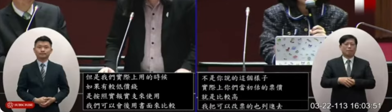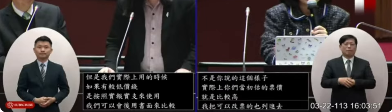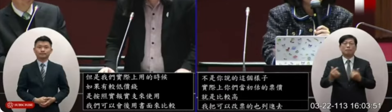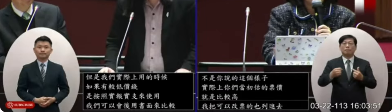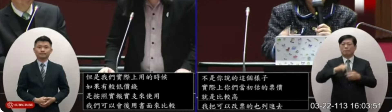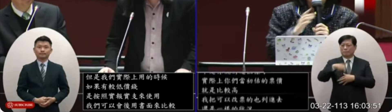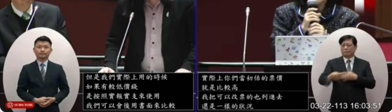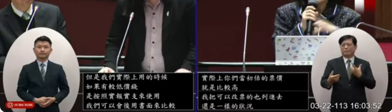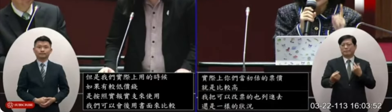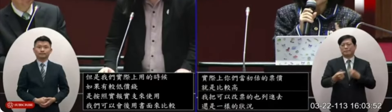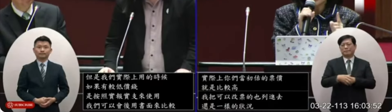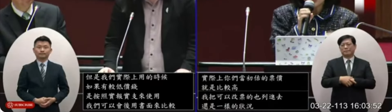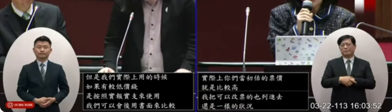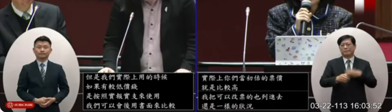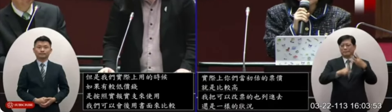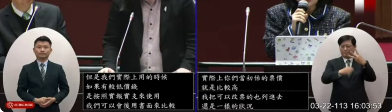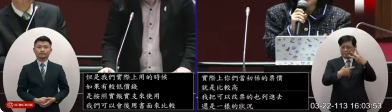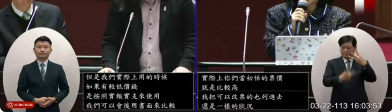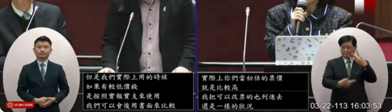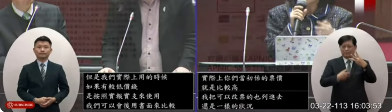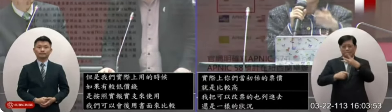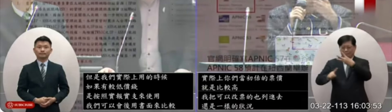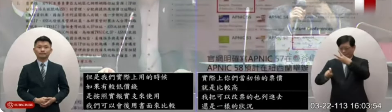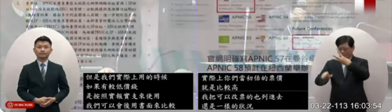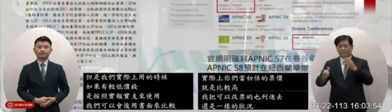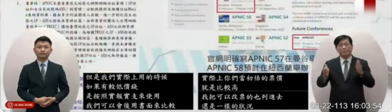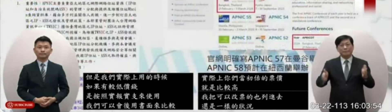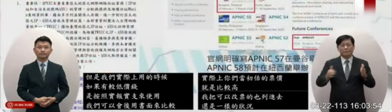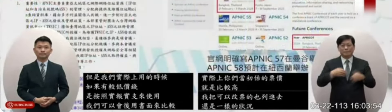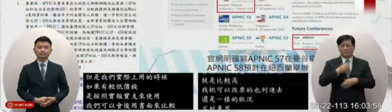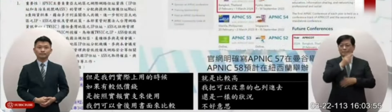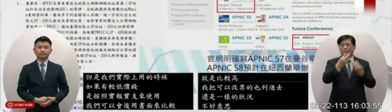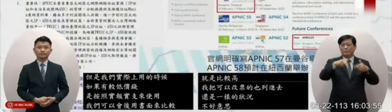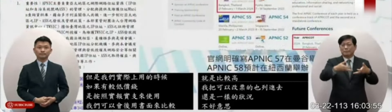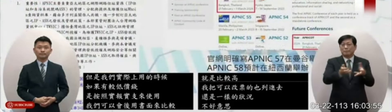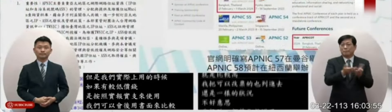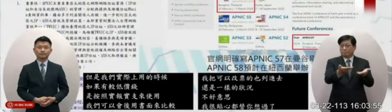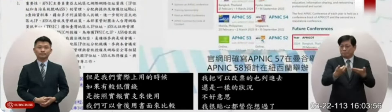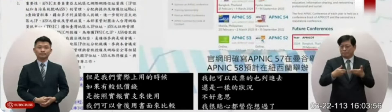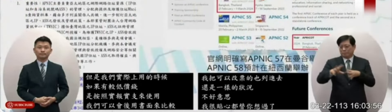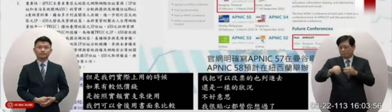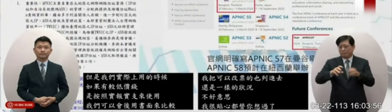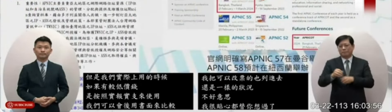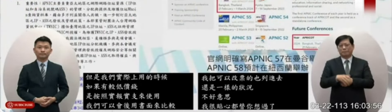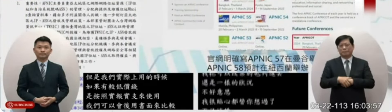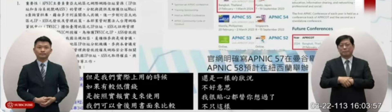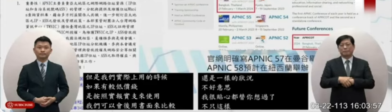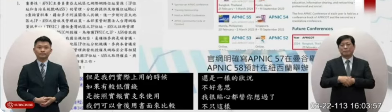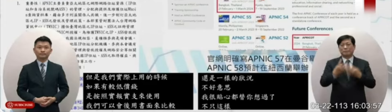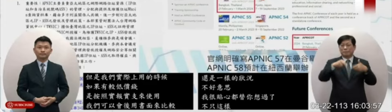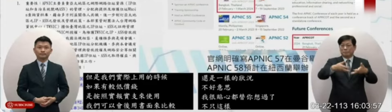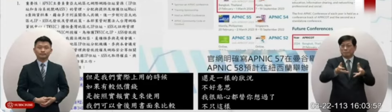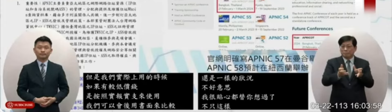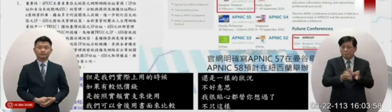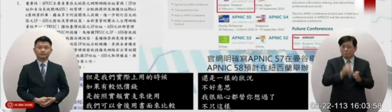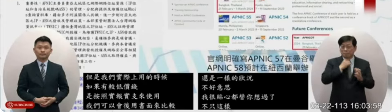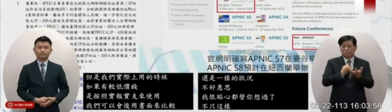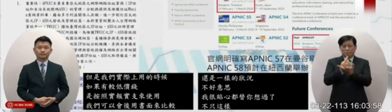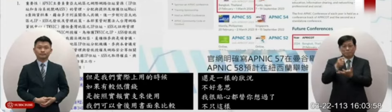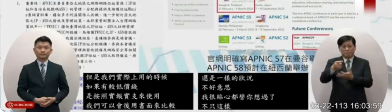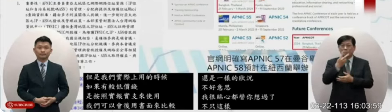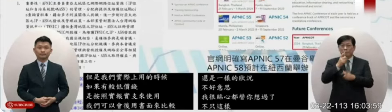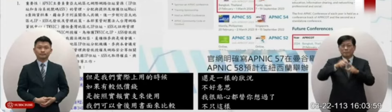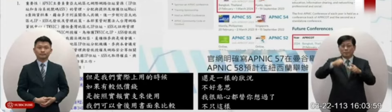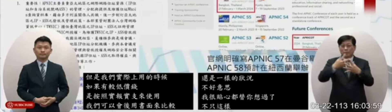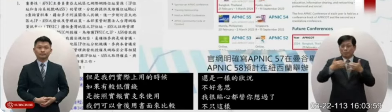下一張圖影片一樣我們在3月6號跟3月15號的時候請術發部提供相關的資訊術發部出席